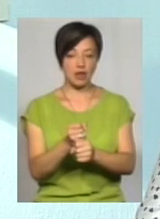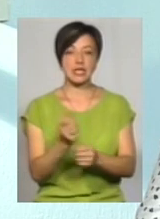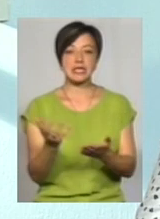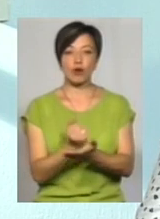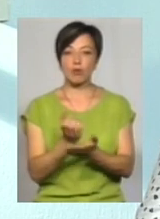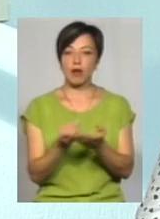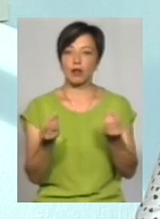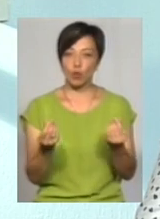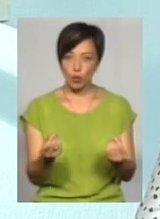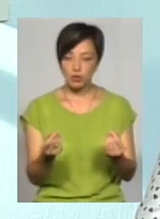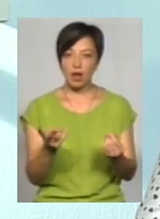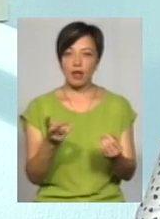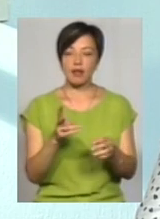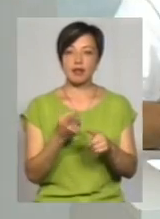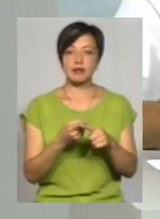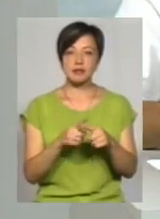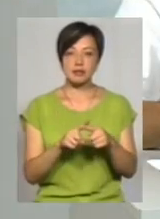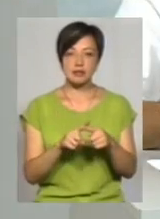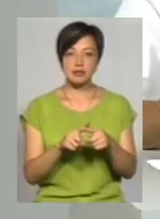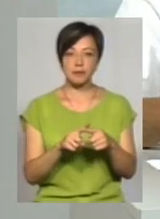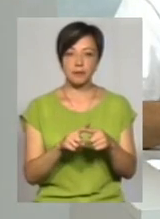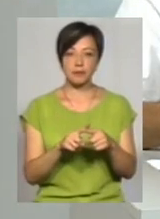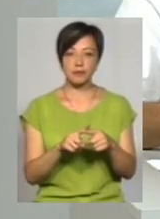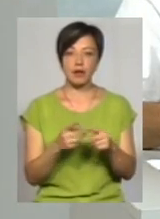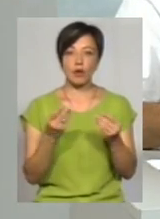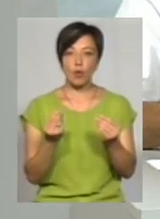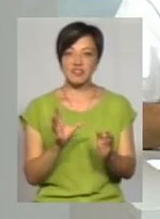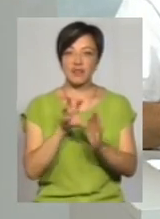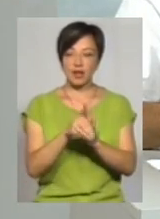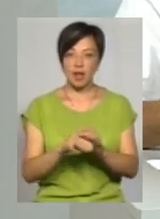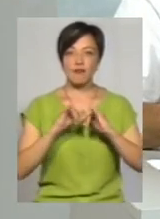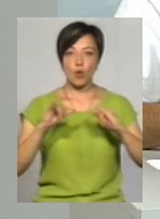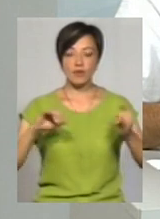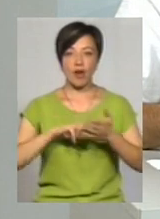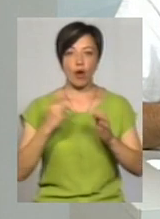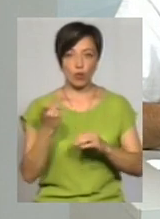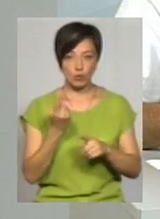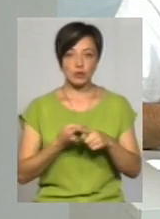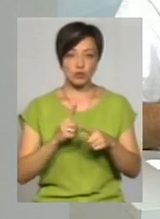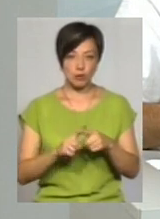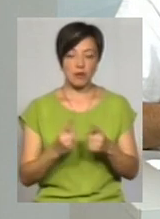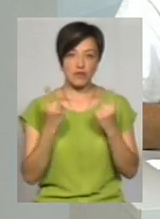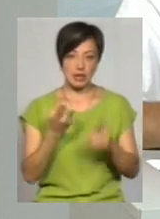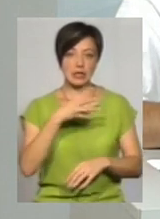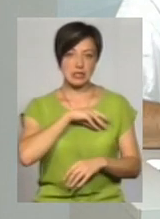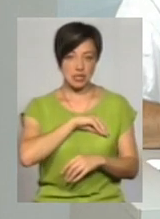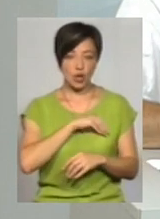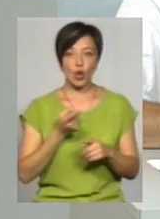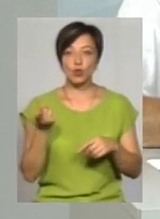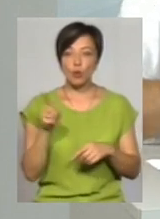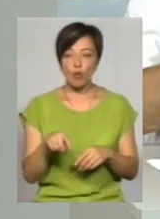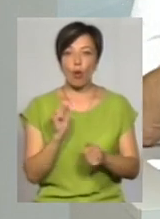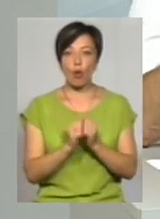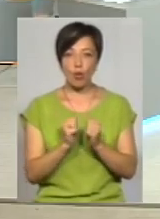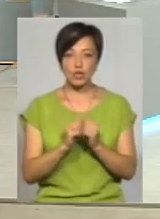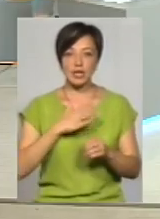зробляли кошти, вкладували ці кошти в розвиток нашої економіки, і в цьому ми маємо великий зиск. Тому кожна